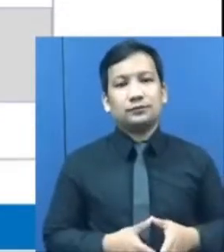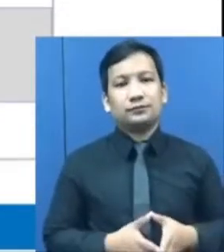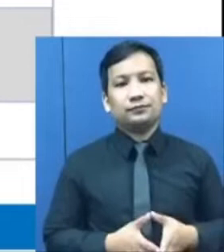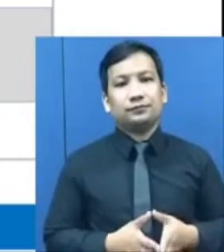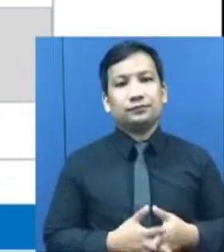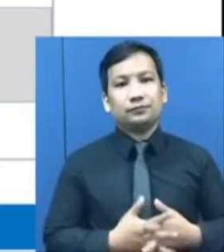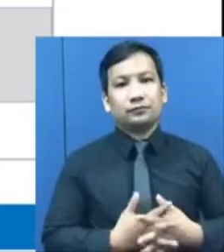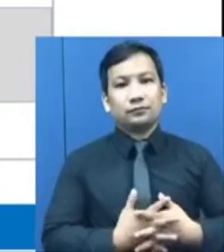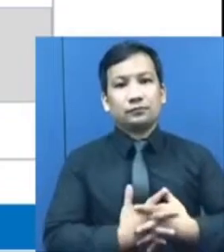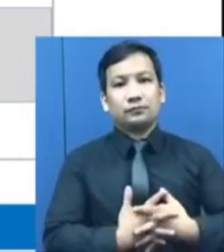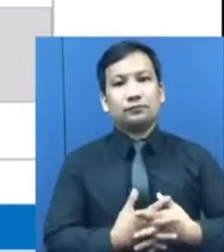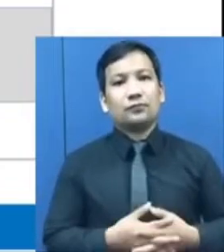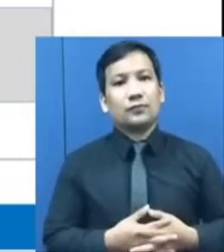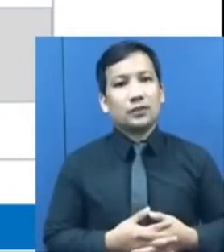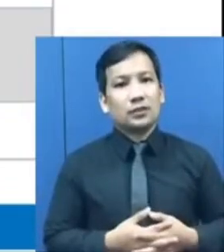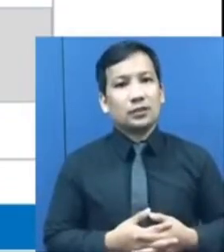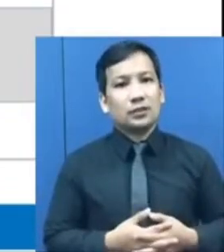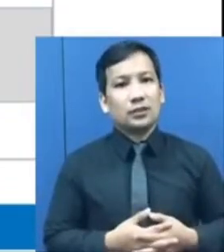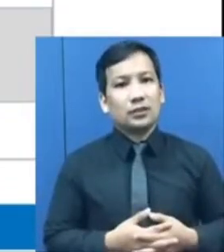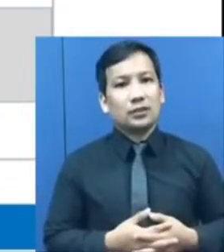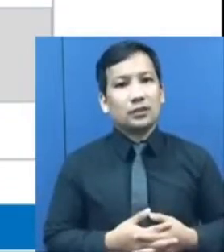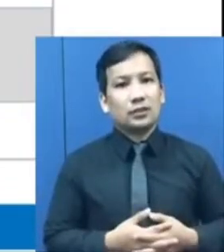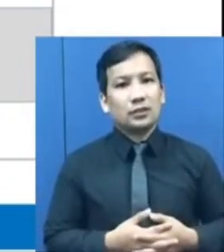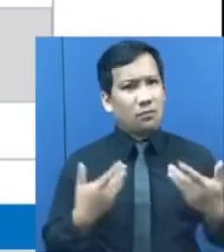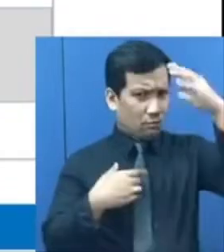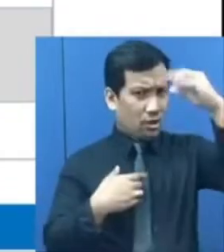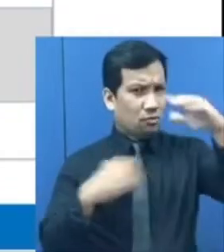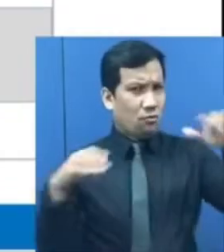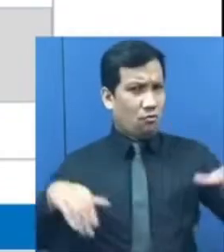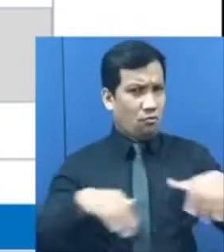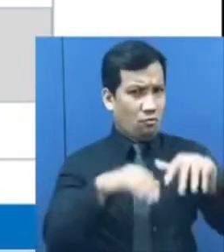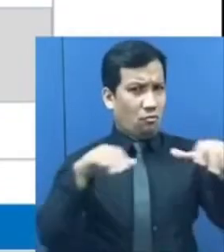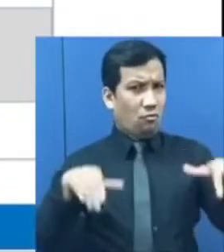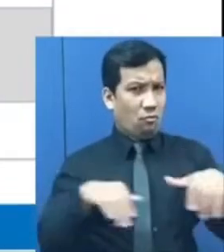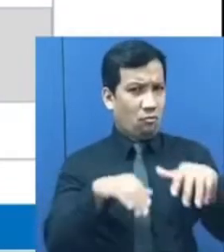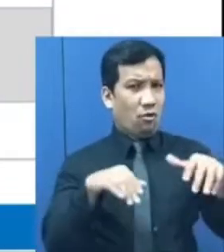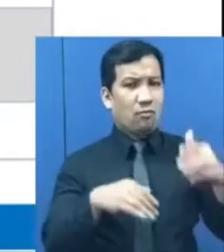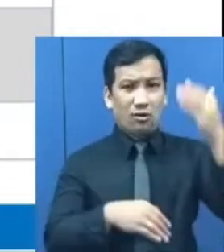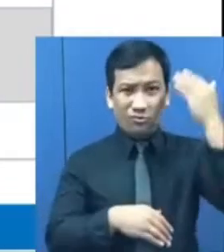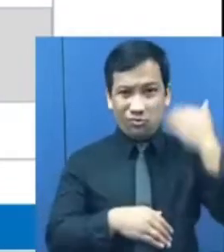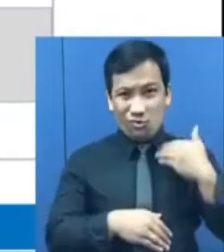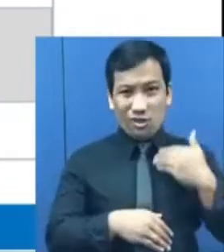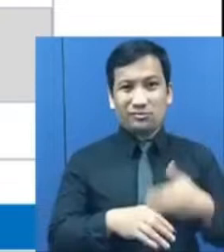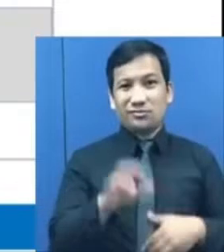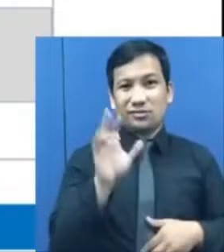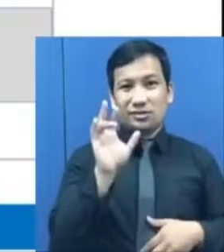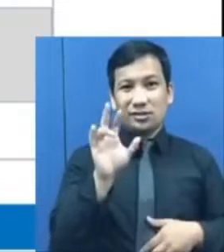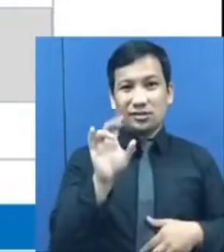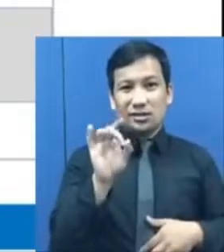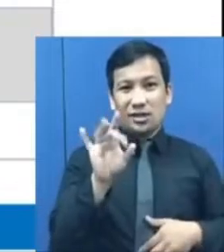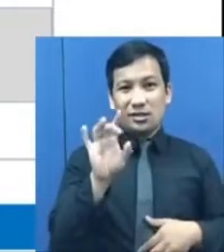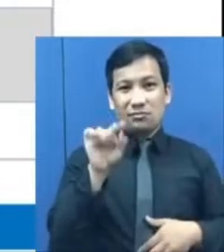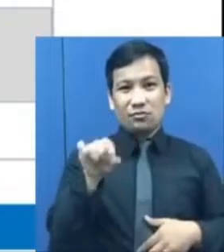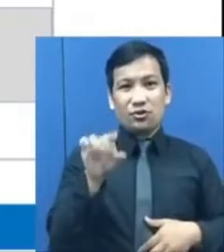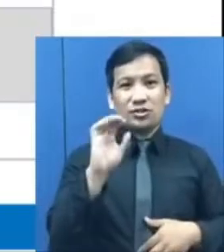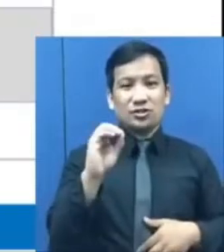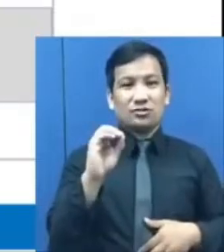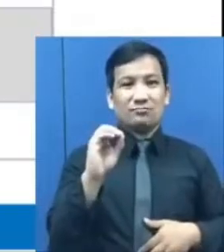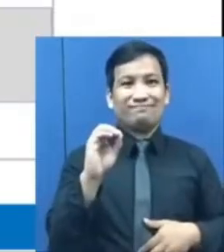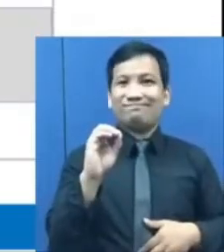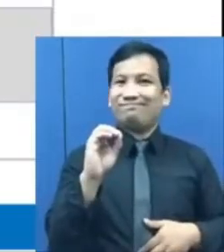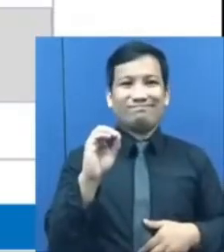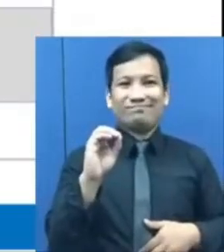Sa mga employed na kalalakihan nitong Oktober 2021, 18,0% sa kanila ay